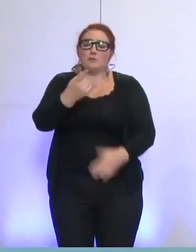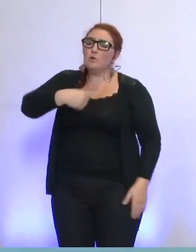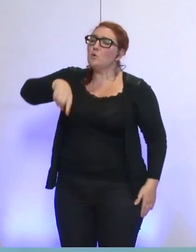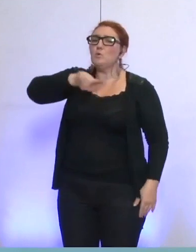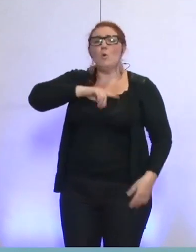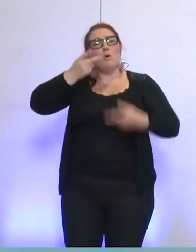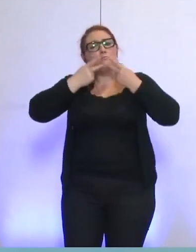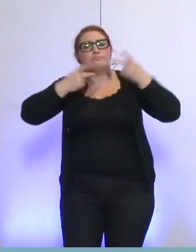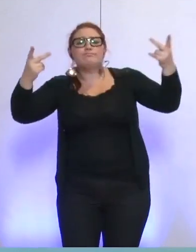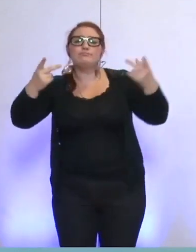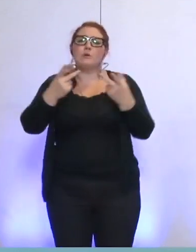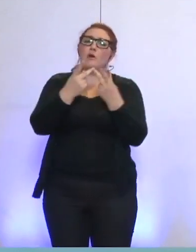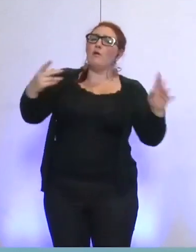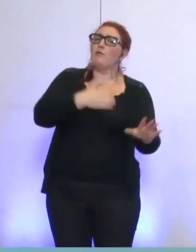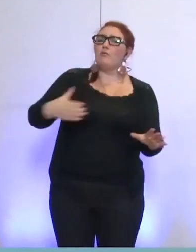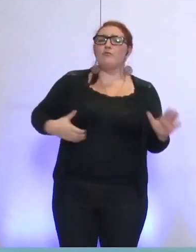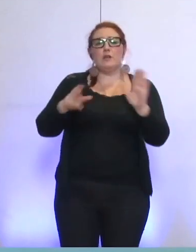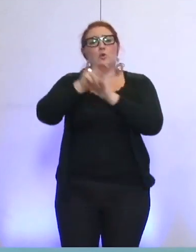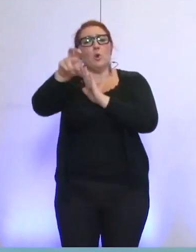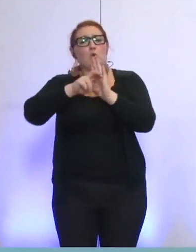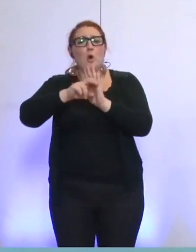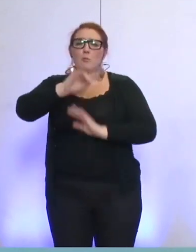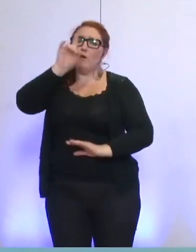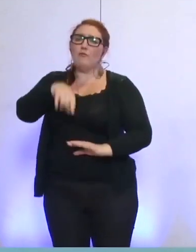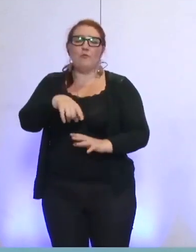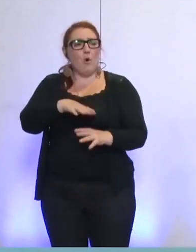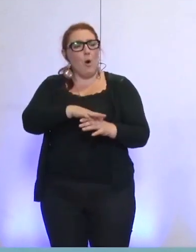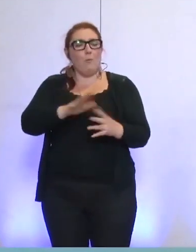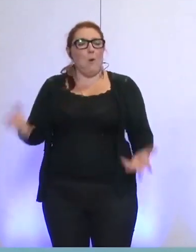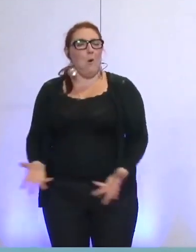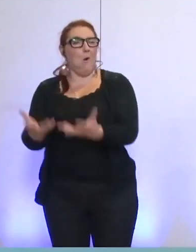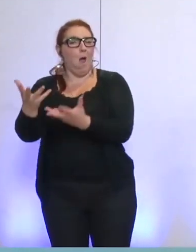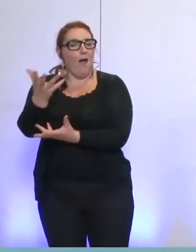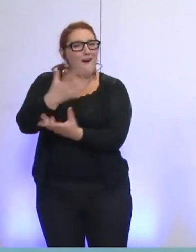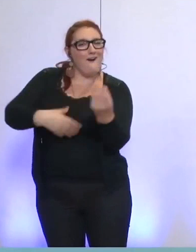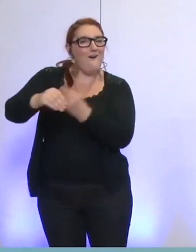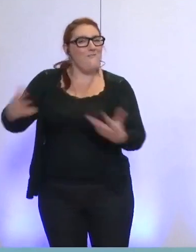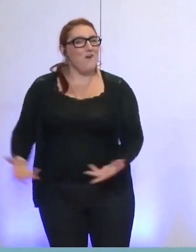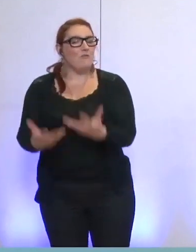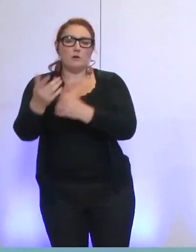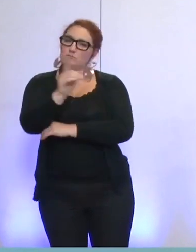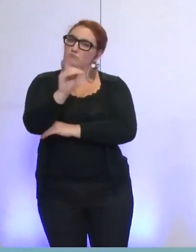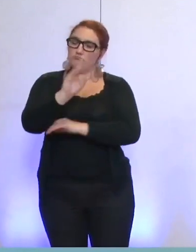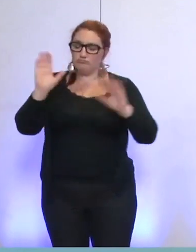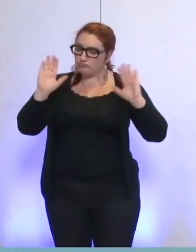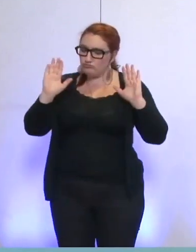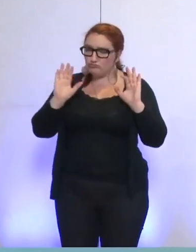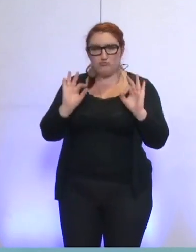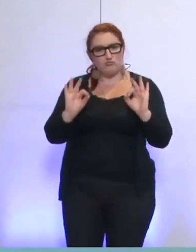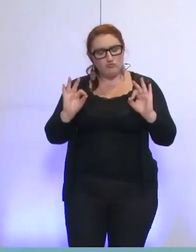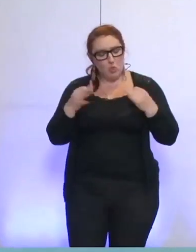'affirmer ou de dire que la ville de Grenoble devait imposer un quelconque favoritisme envers GEG dans le cadre de cet appel d'offres.